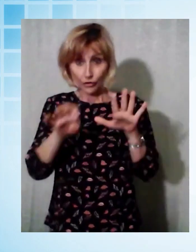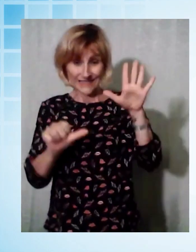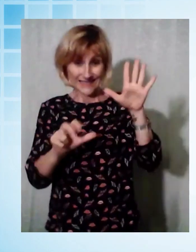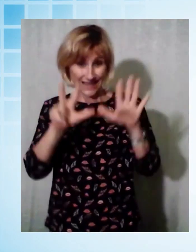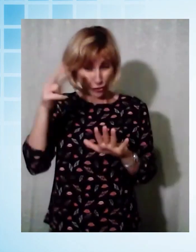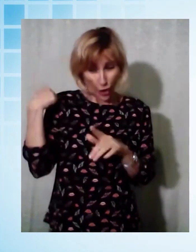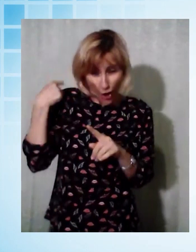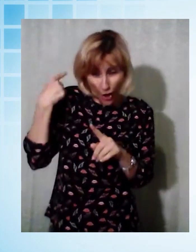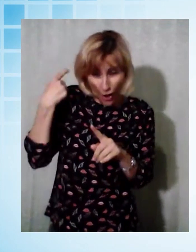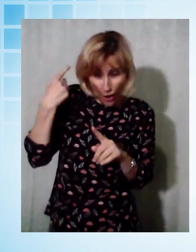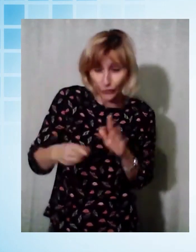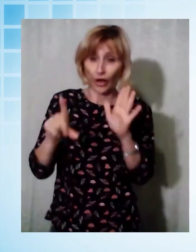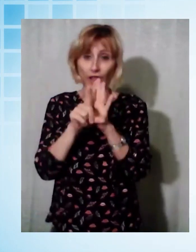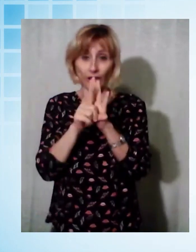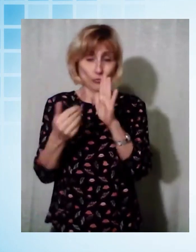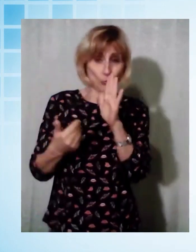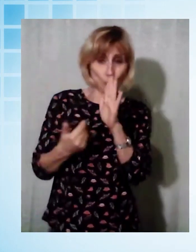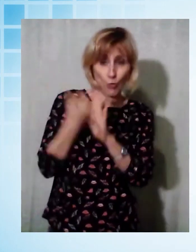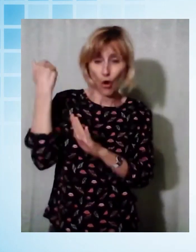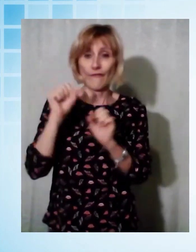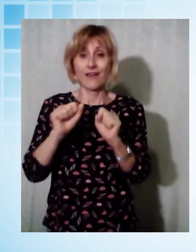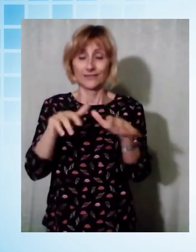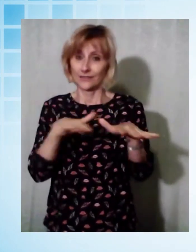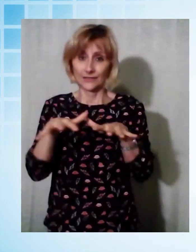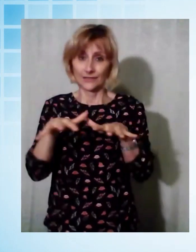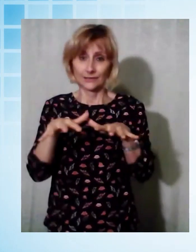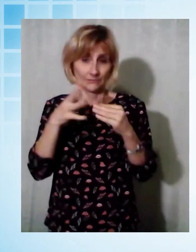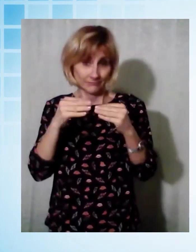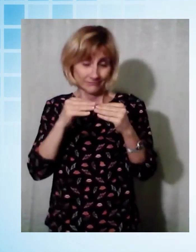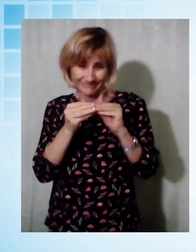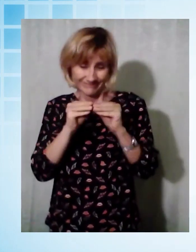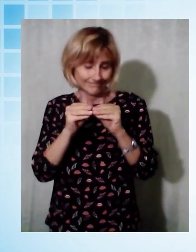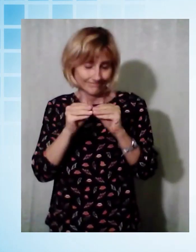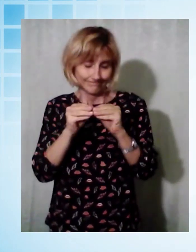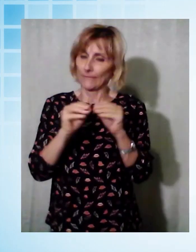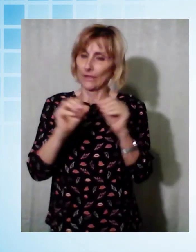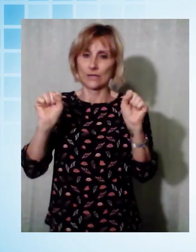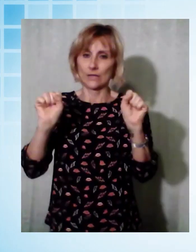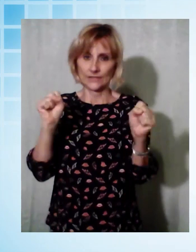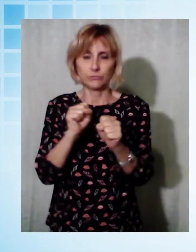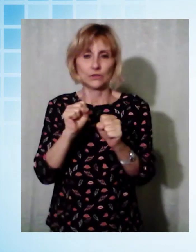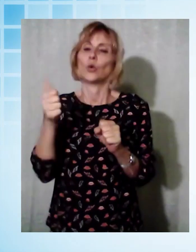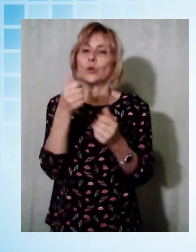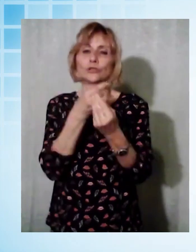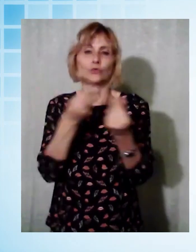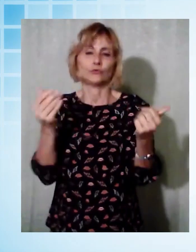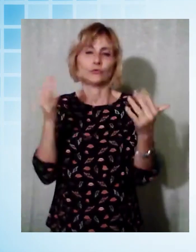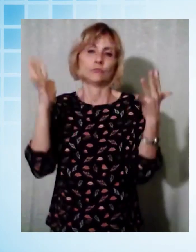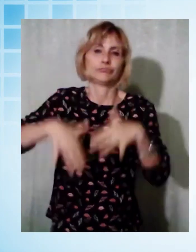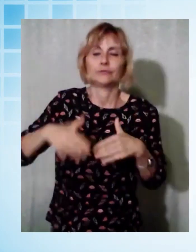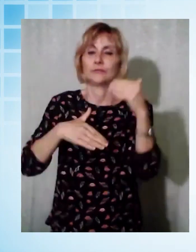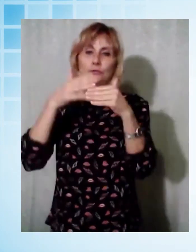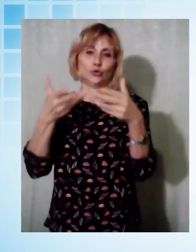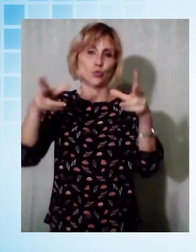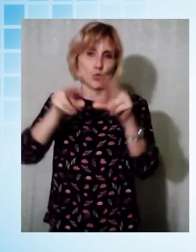sulla staticità e l'antisismica. Al momento la progettazione dell'intervento è a livello definitivo e in procinto di passare al vaglio della conferenza dei servizi.